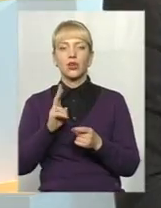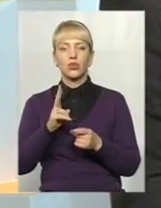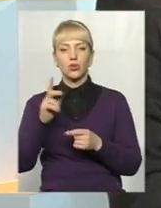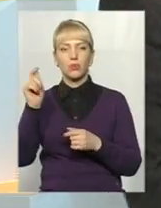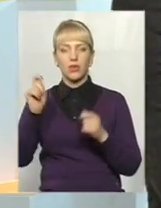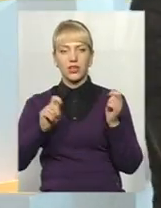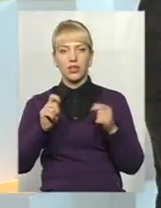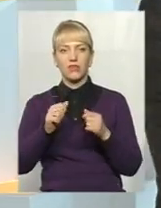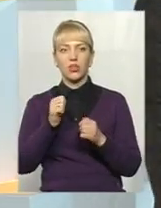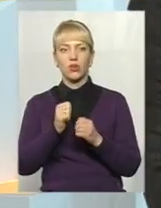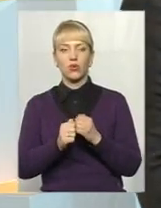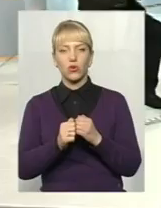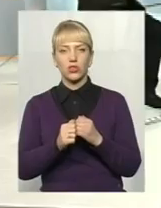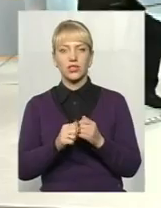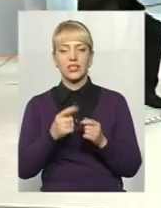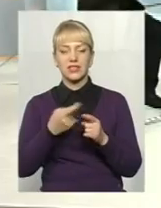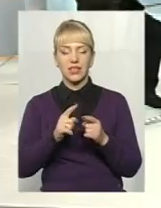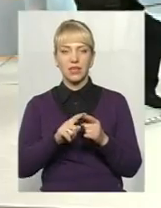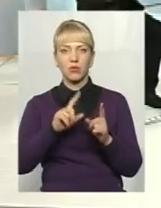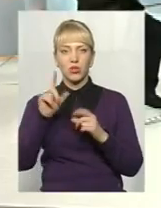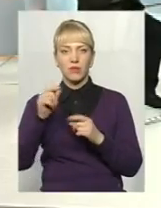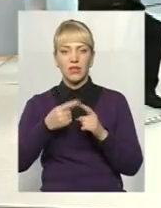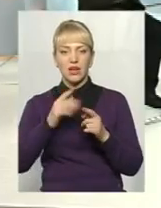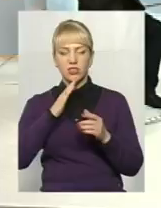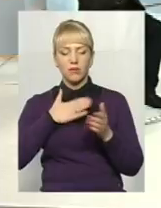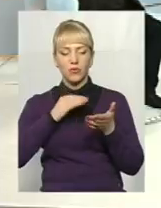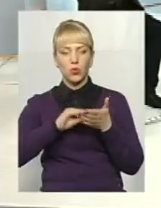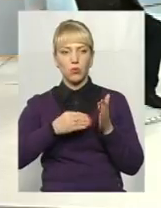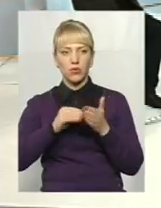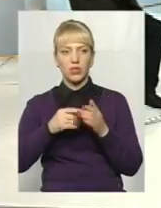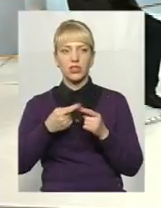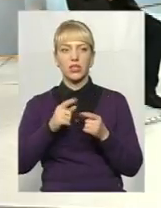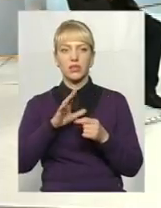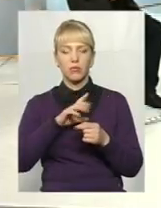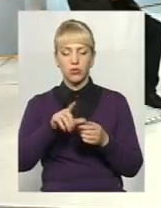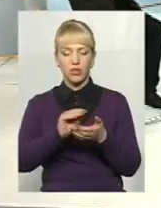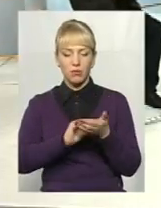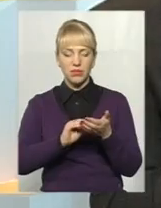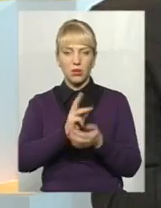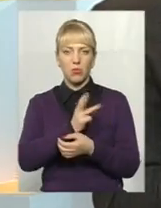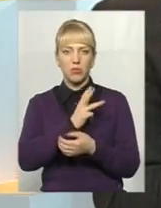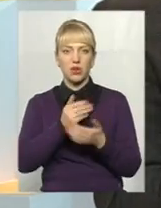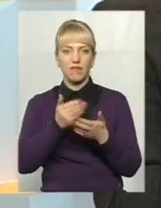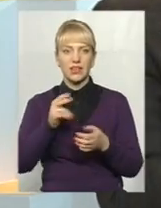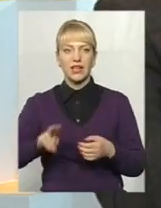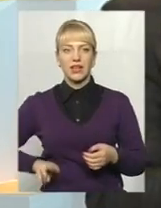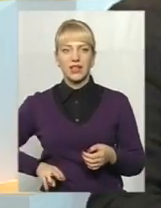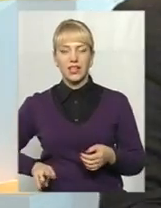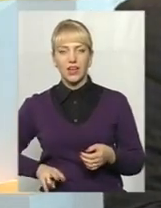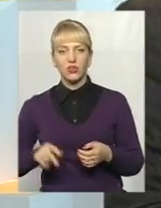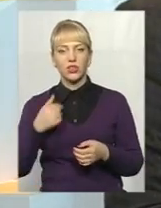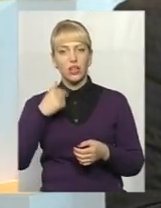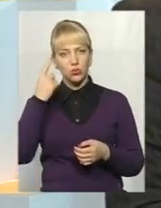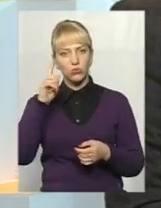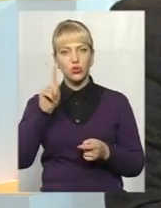І кожен з них поїхав з нашим довідничком. На тому довідничку було написано побажання від директора. І я думаю, що вони